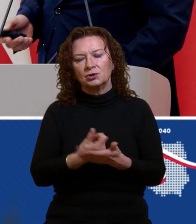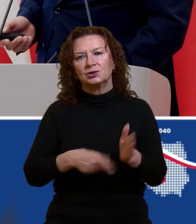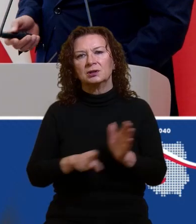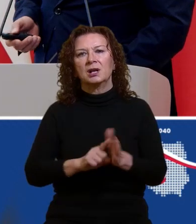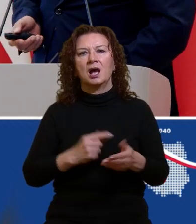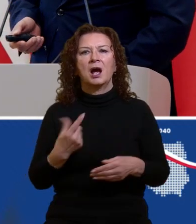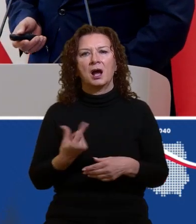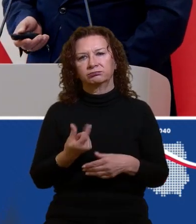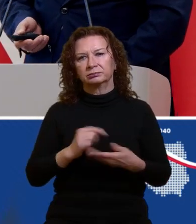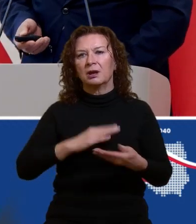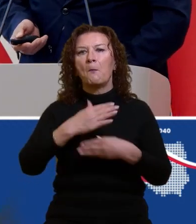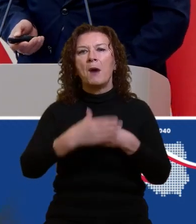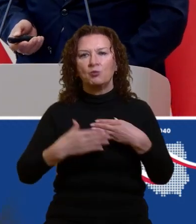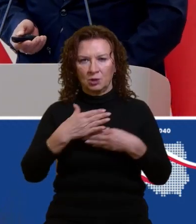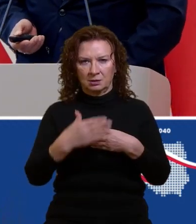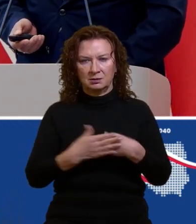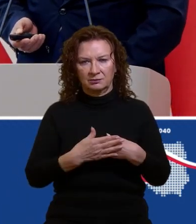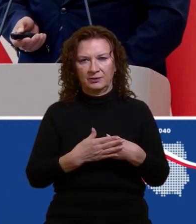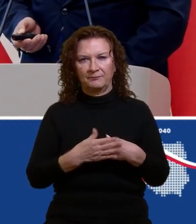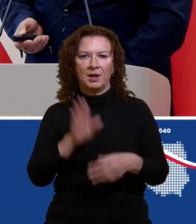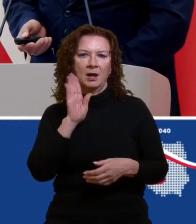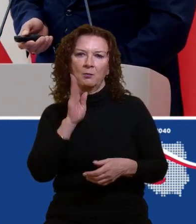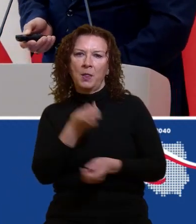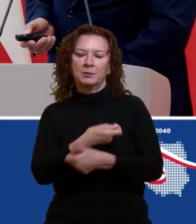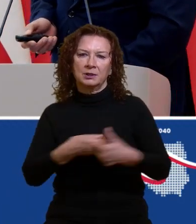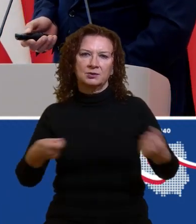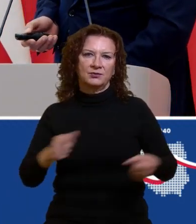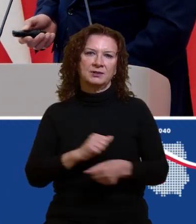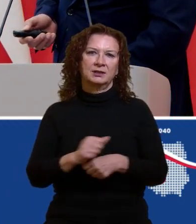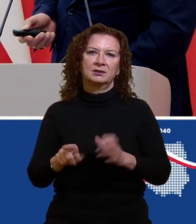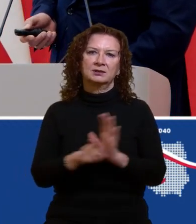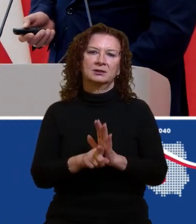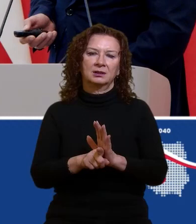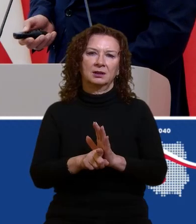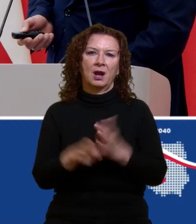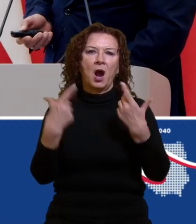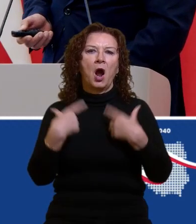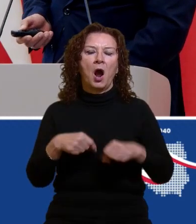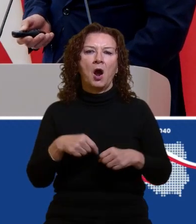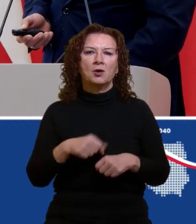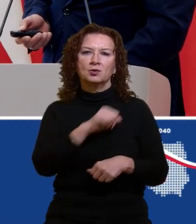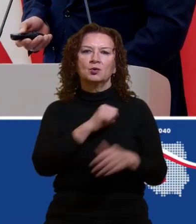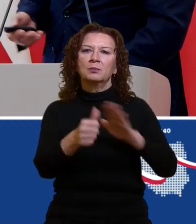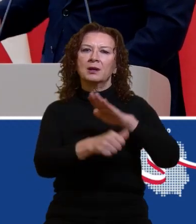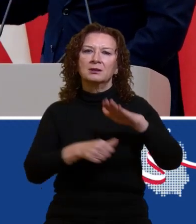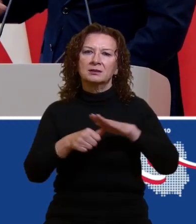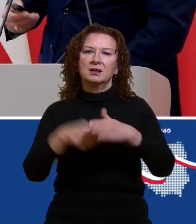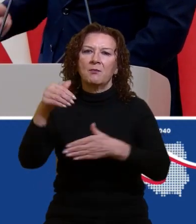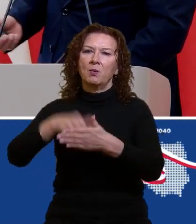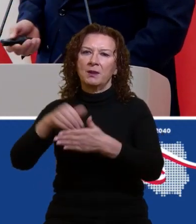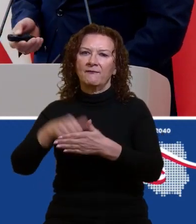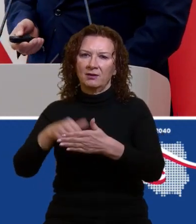Analogiczne rozwiązanie funkcjonuje dla osób samotnie wychowujących dzieci,